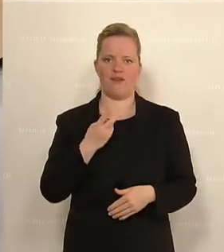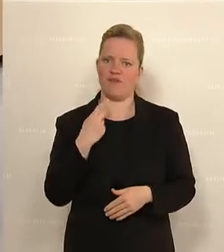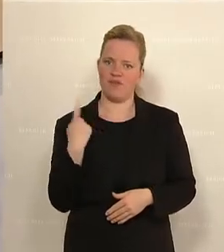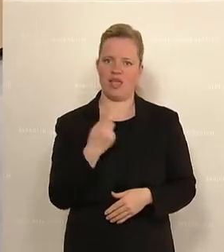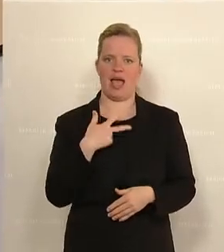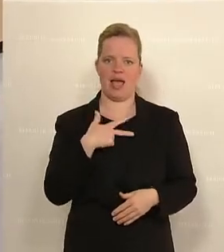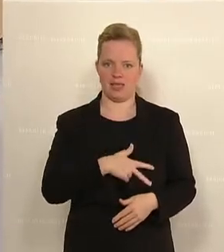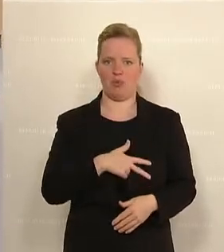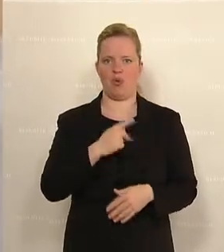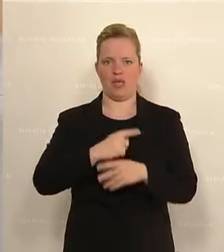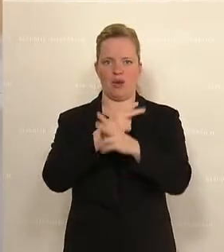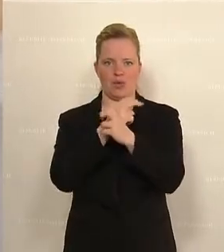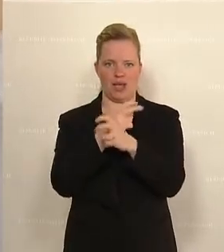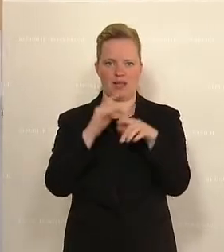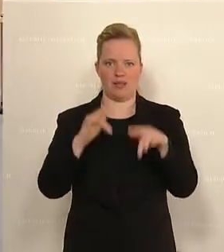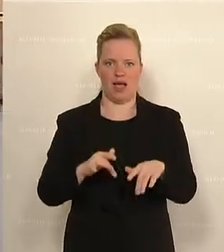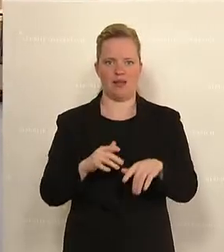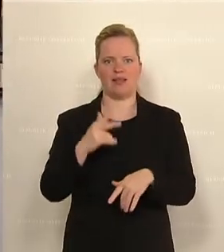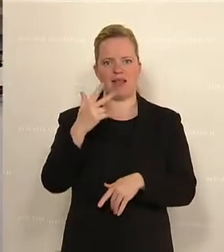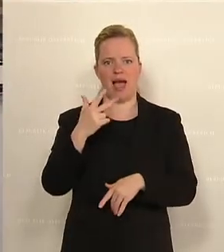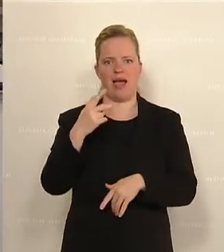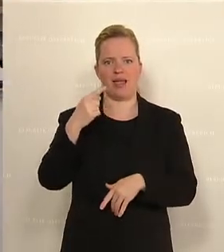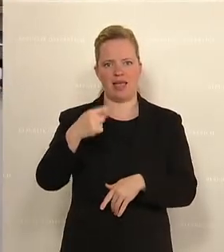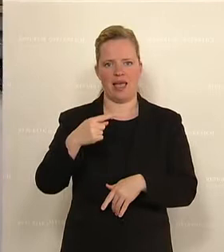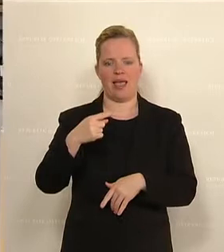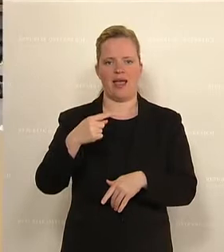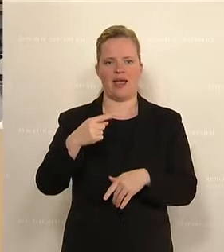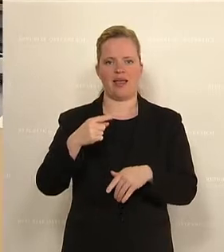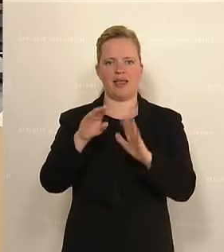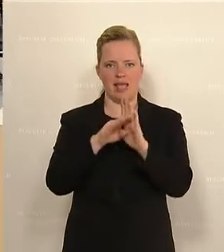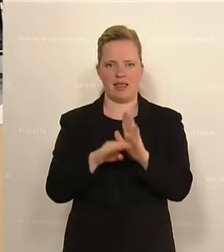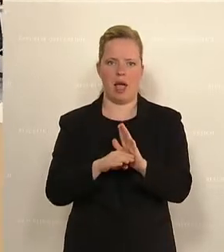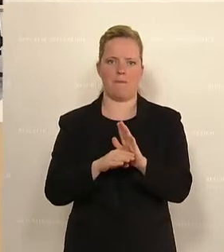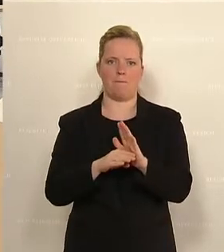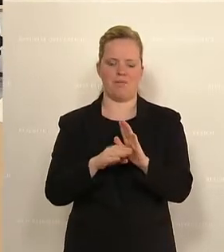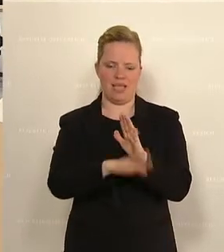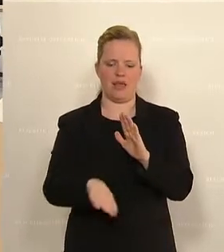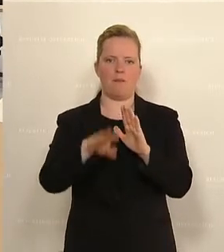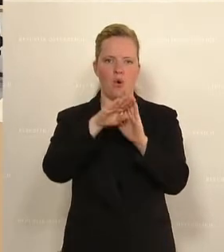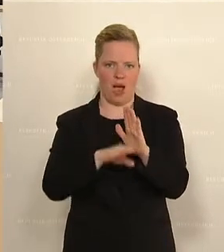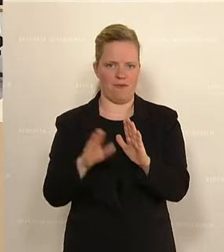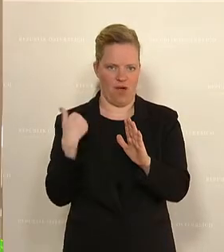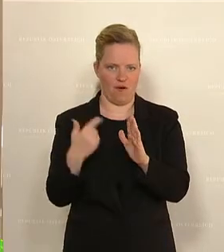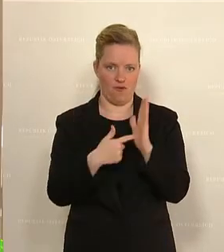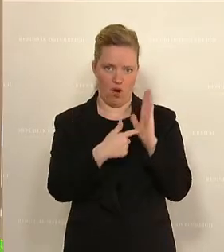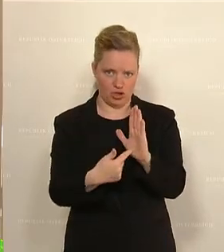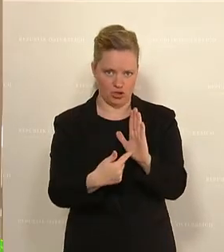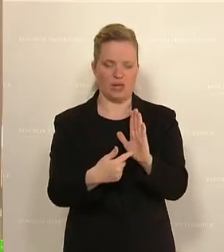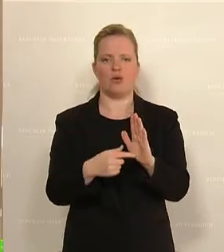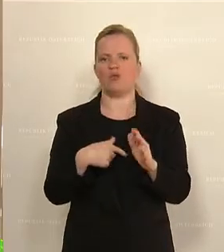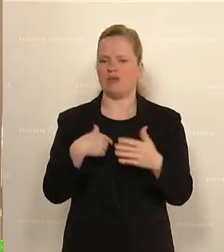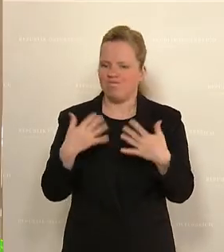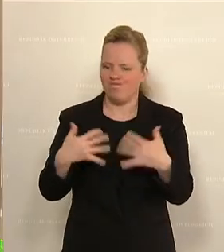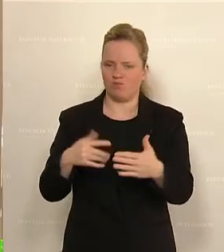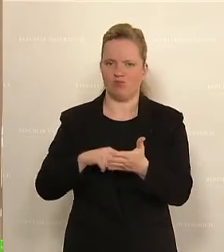SPÖ Niederösterreich ein sogenanntes 3G-Kinderprogramm vorgestellt haben und auf rasche Umsetzung bringen.